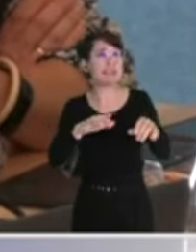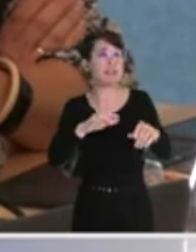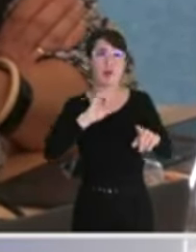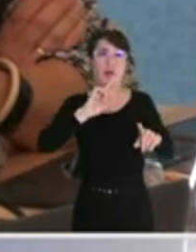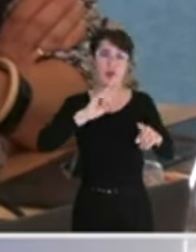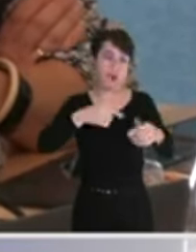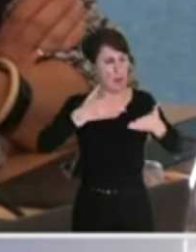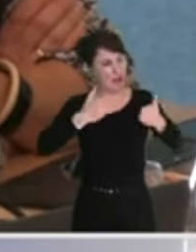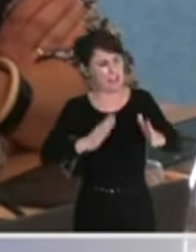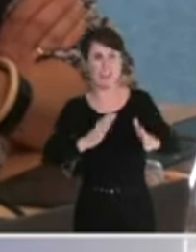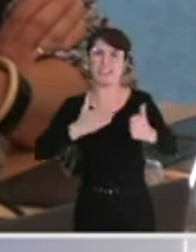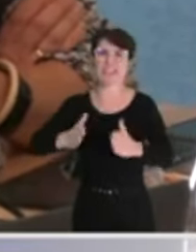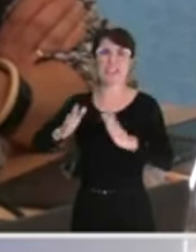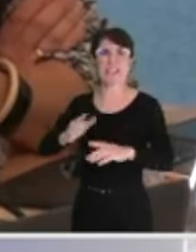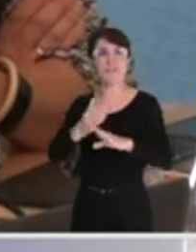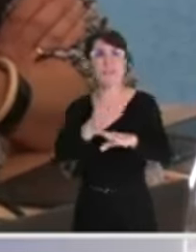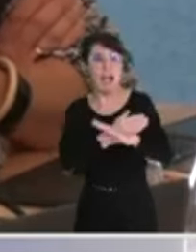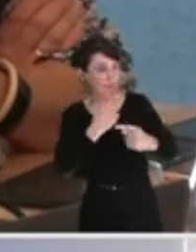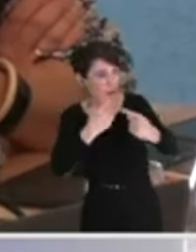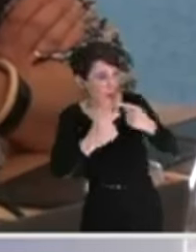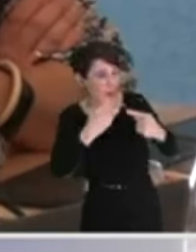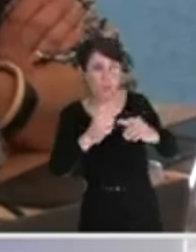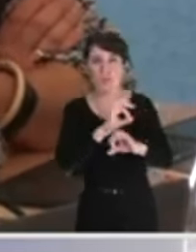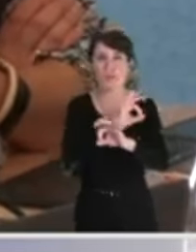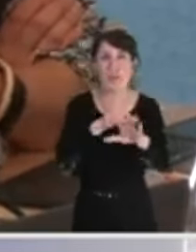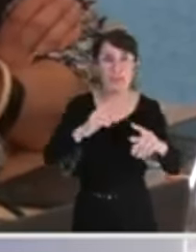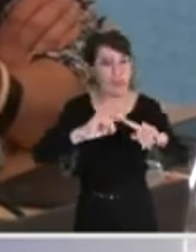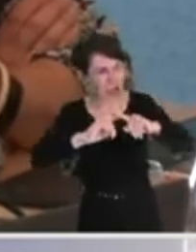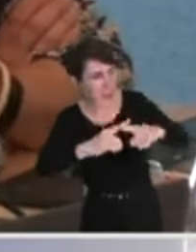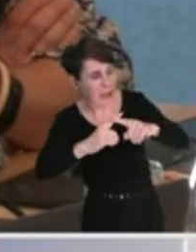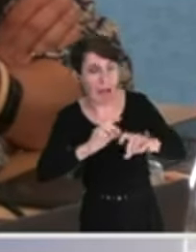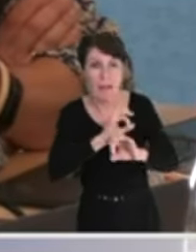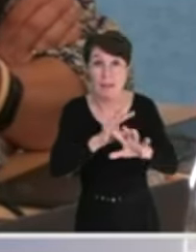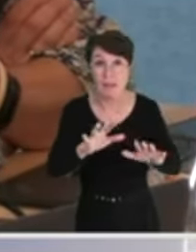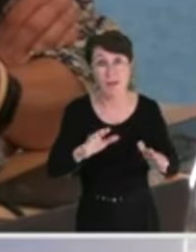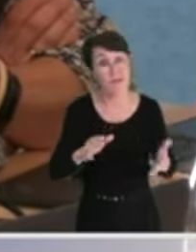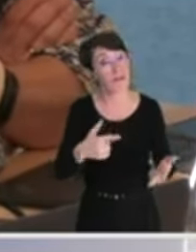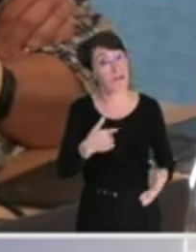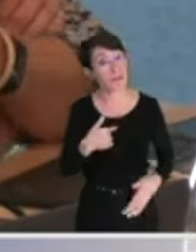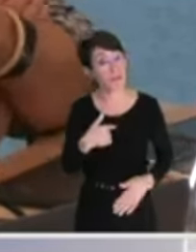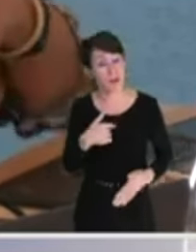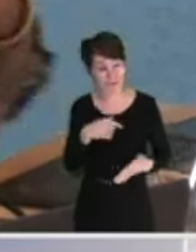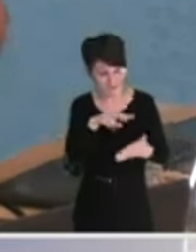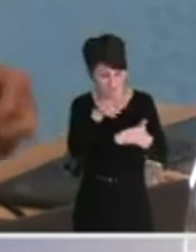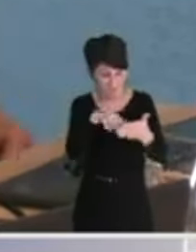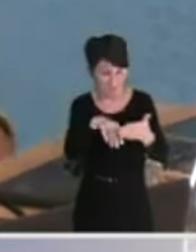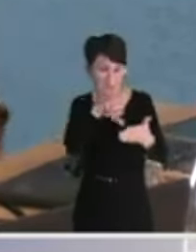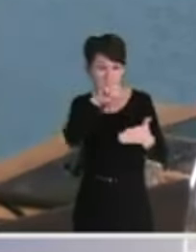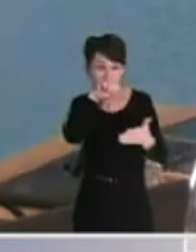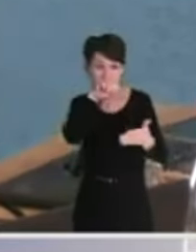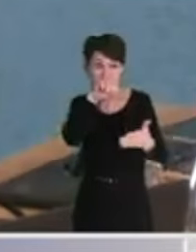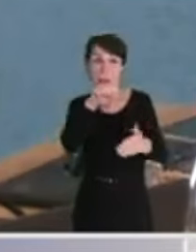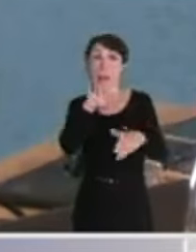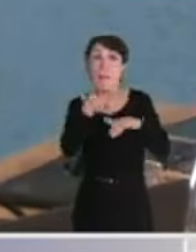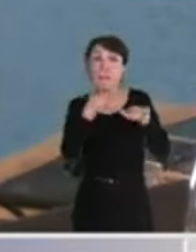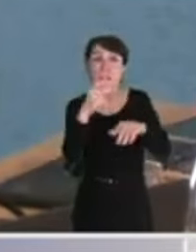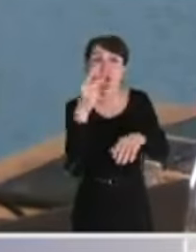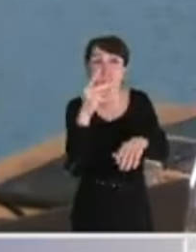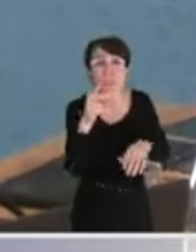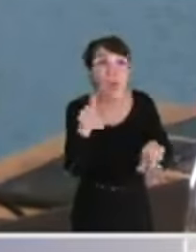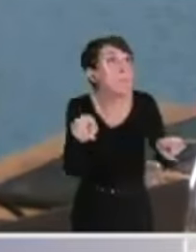J'avoue que celle dernière,'est ma préférée parce que connaissant vos méthodes à vous, j'avoue que